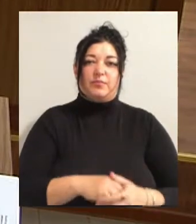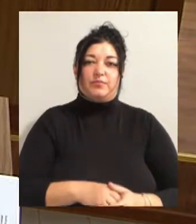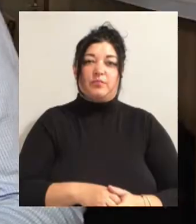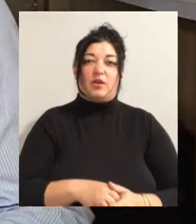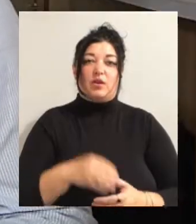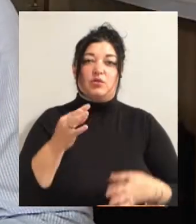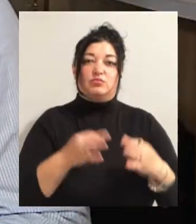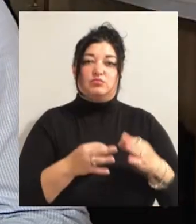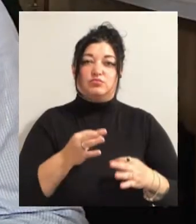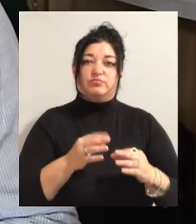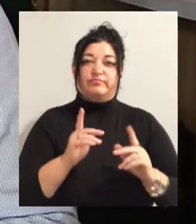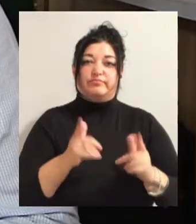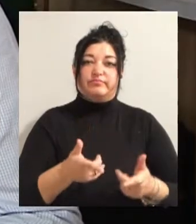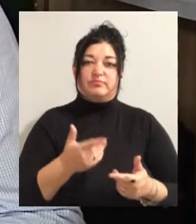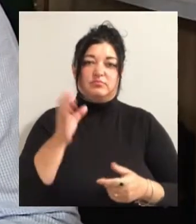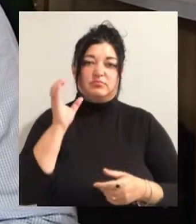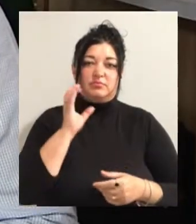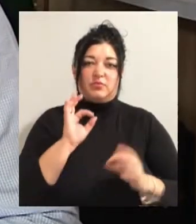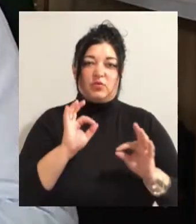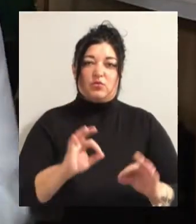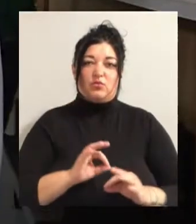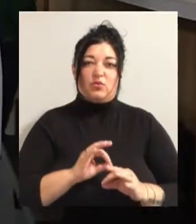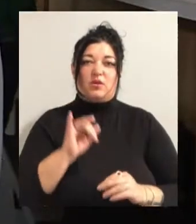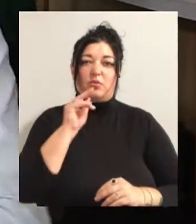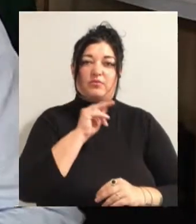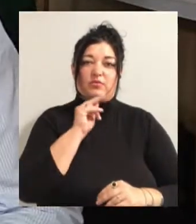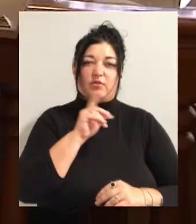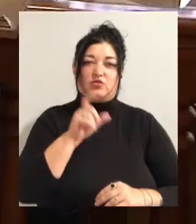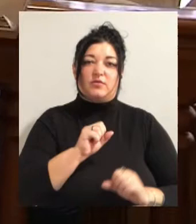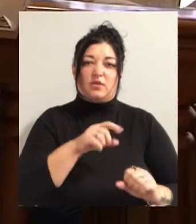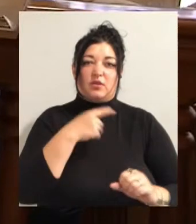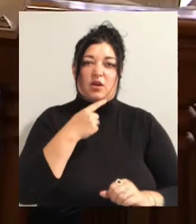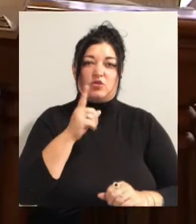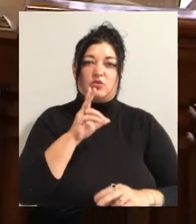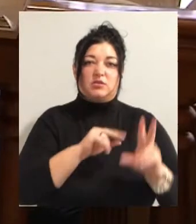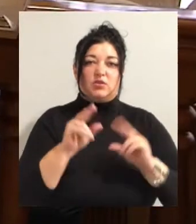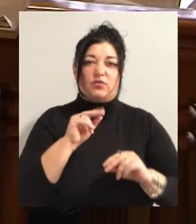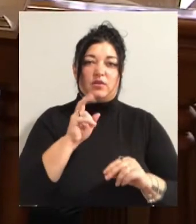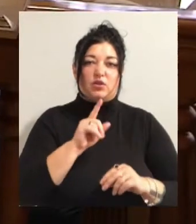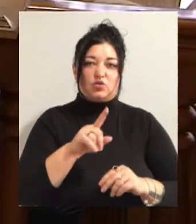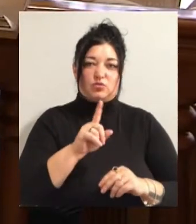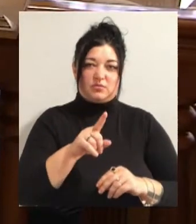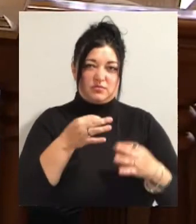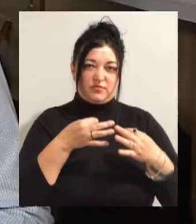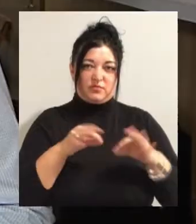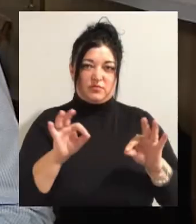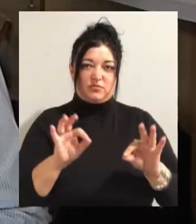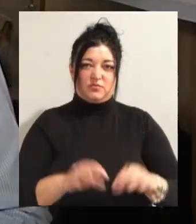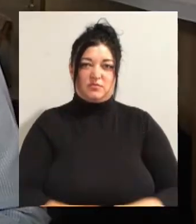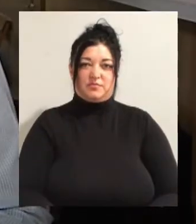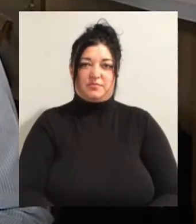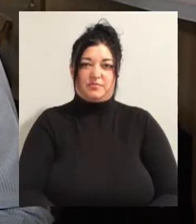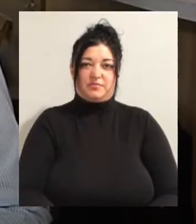прокурора. Адвокат обвинувачених Андрій Фатєєв каже, що розраховує на те, щоб його підзахисних випустили на свободу 52 наступних засідань.